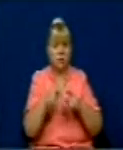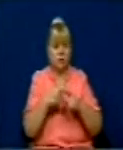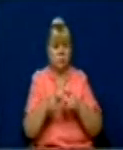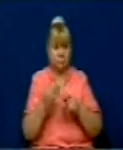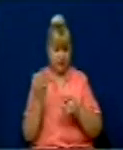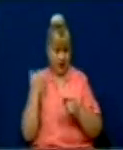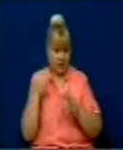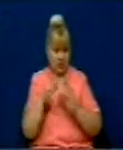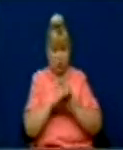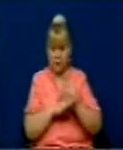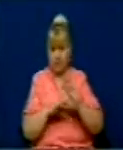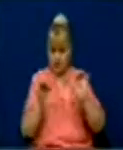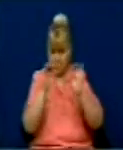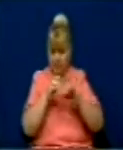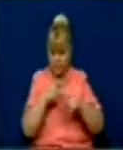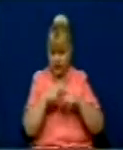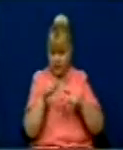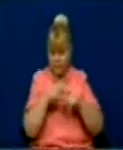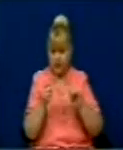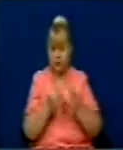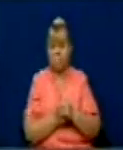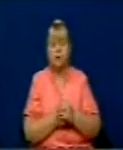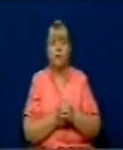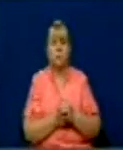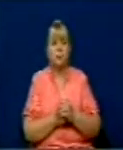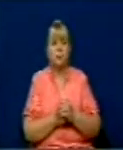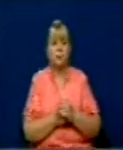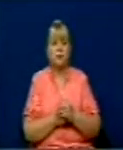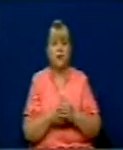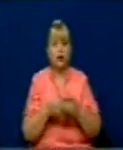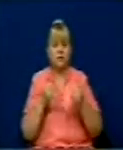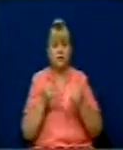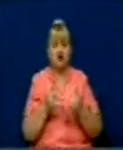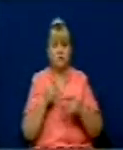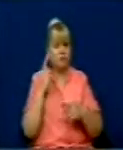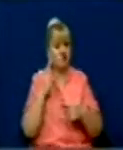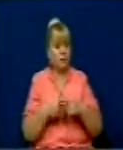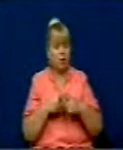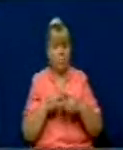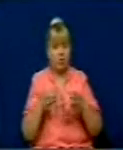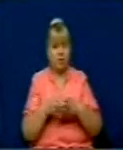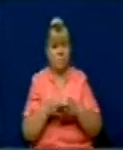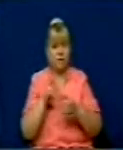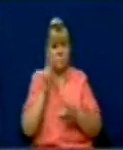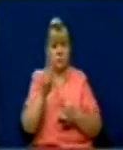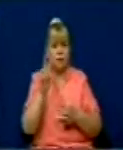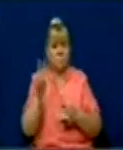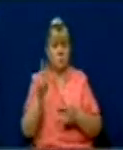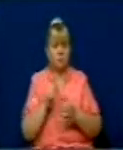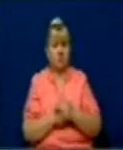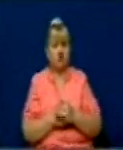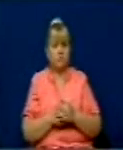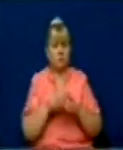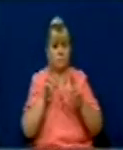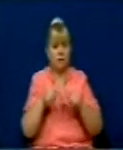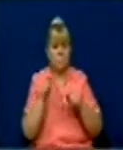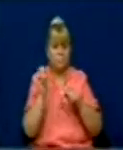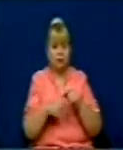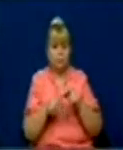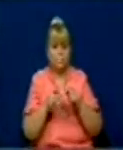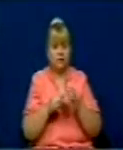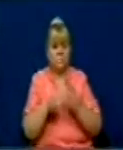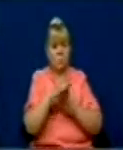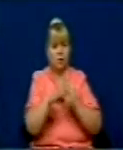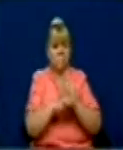aprak nuk kanë qenë të regulluar, apra i vendos disa kufizime, mirë po sigurisht që Grupë i Parlamentar i Levizet vetë vendos e i ka dhe disa vrejtje sa i përket këti